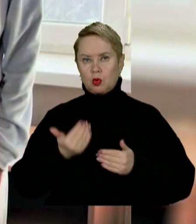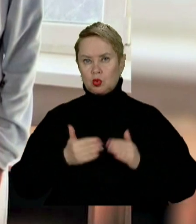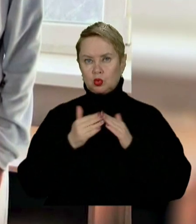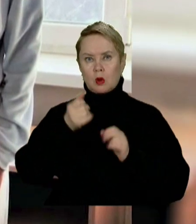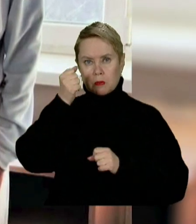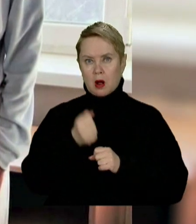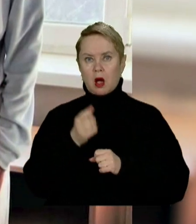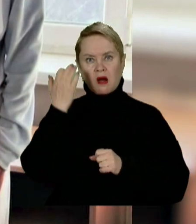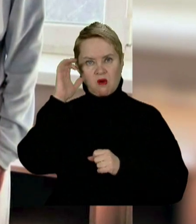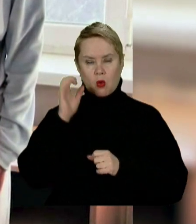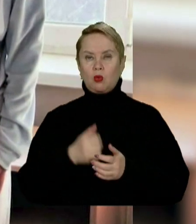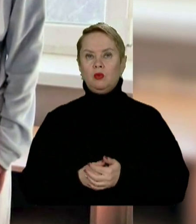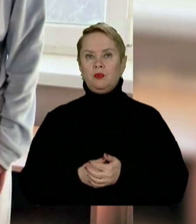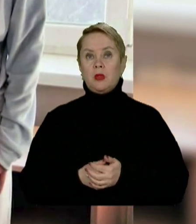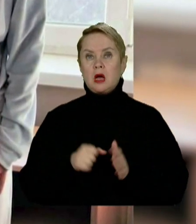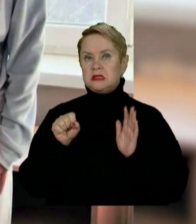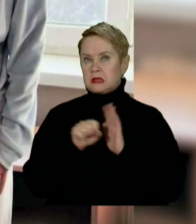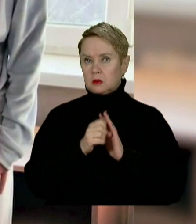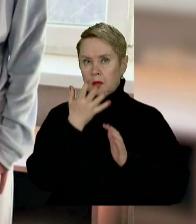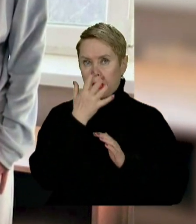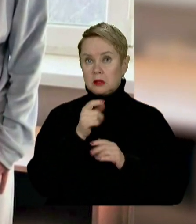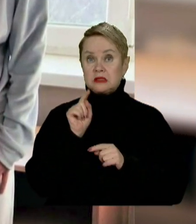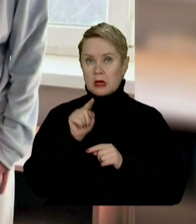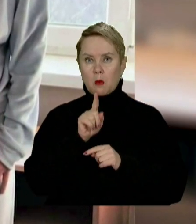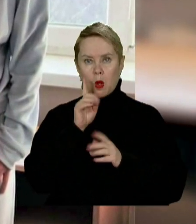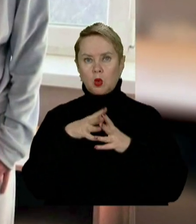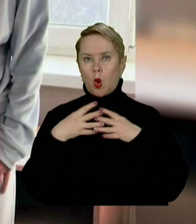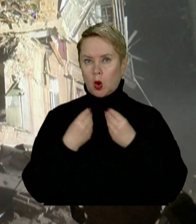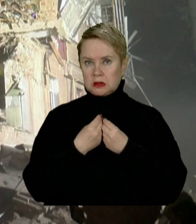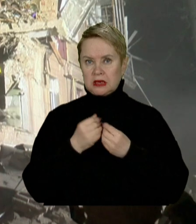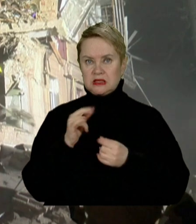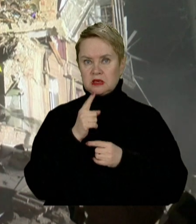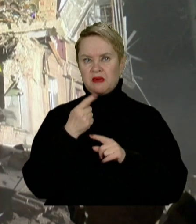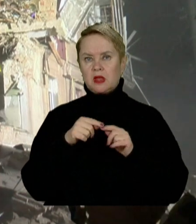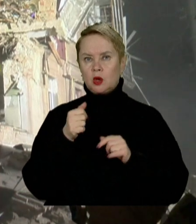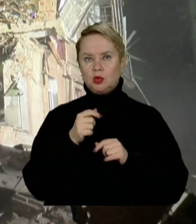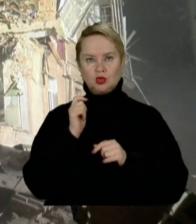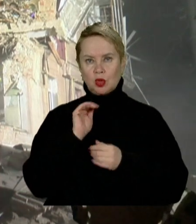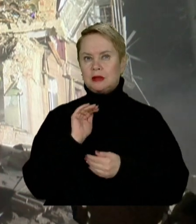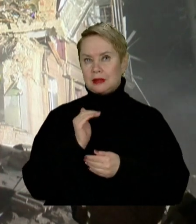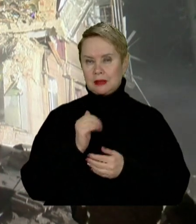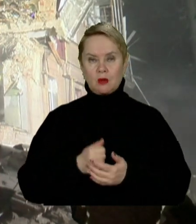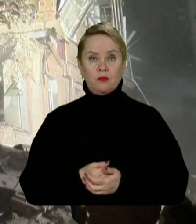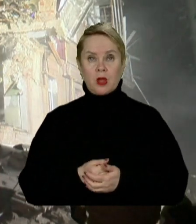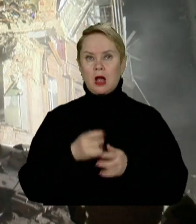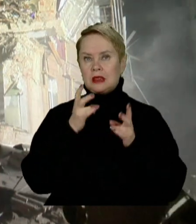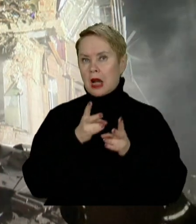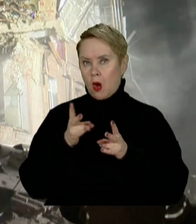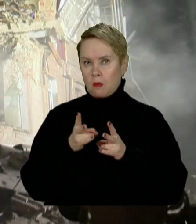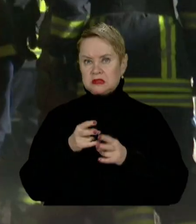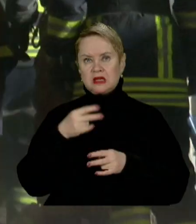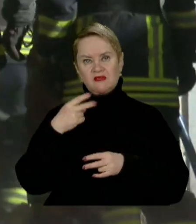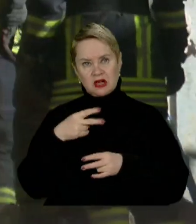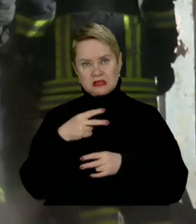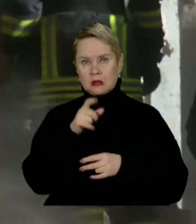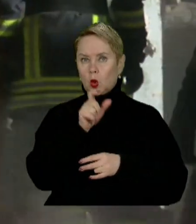житловому кварталу Кривого Рогу. Загинуло п'ятеро, зокрема, молода родина із півторарічною дитиною. Травмувалися зо